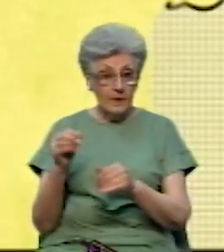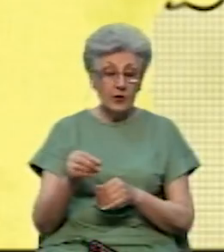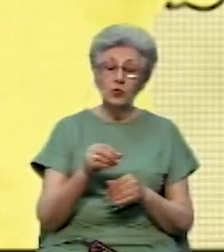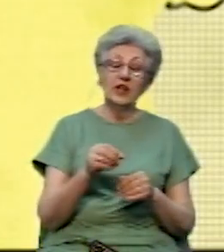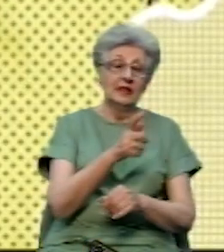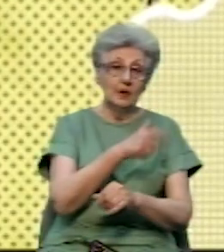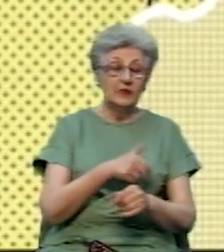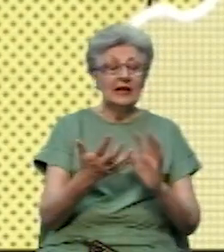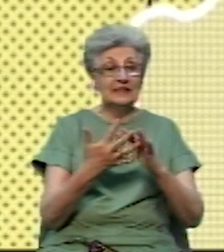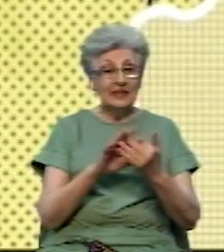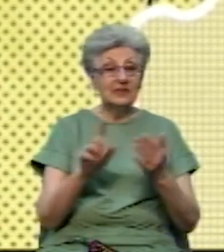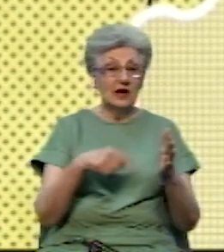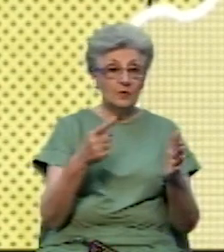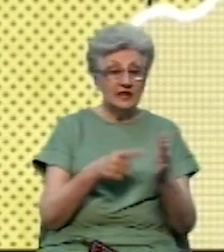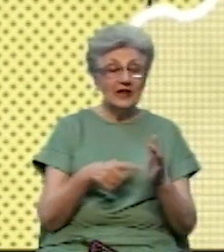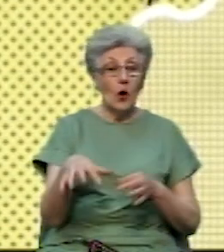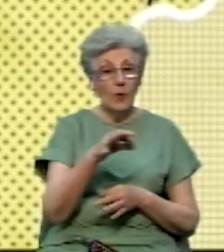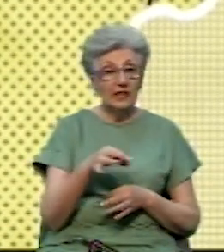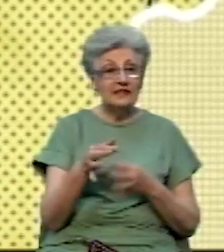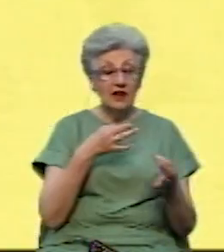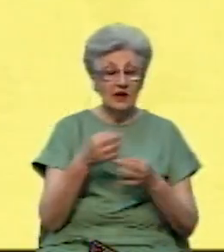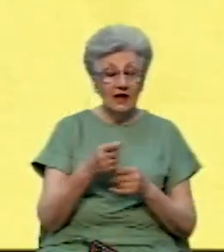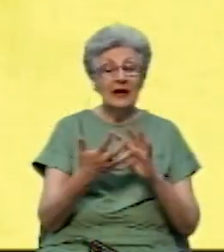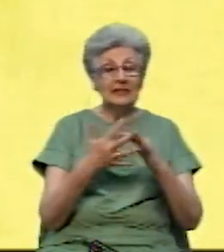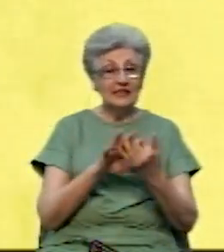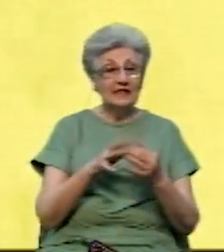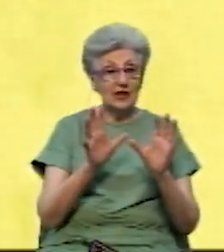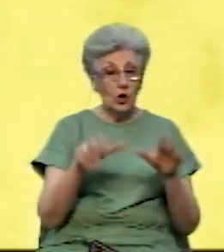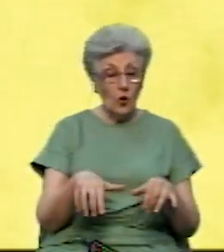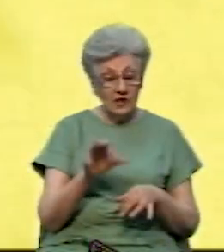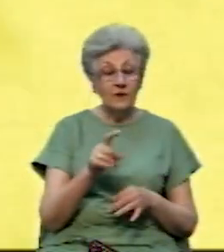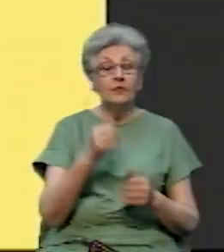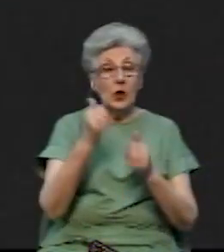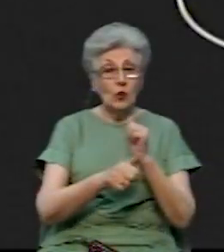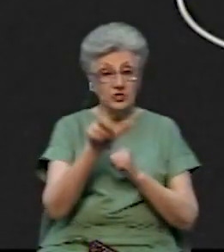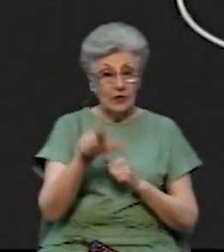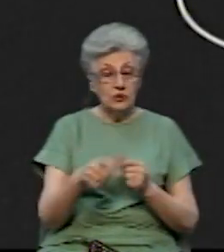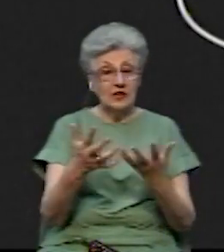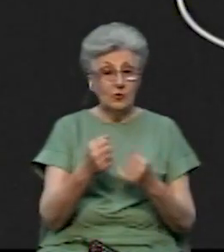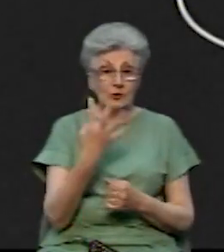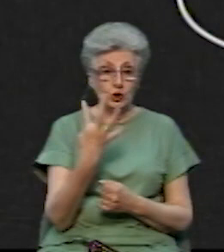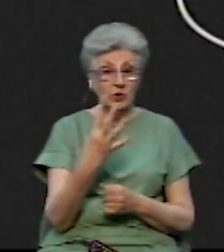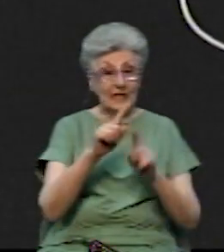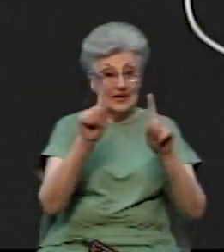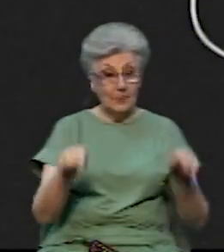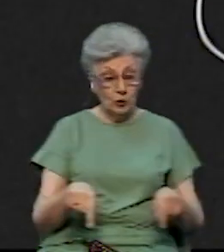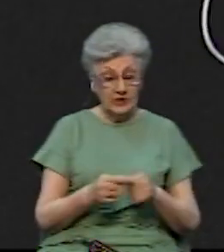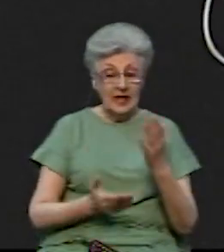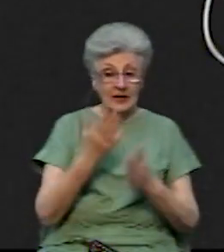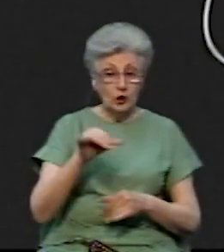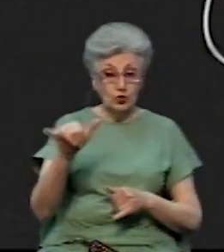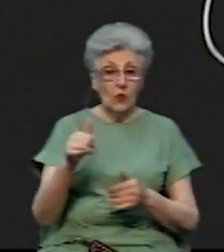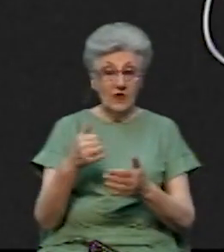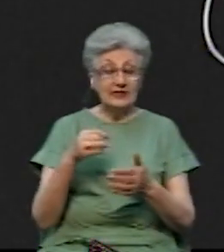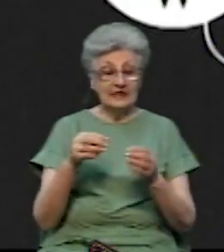сільських, районних та обласних рад, а також сільських голів та мерів. Кожен виборець отримує чотири бюлетені. Якщо у вашій громаді живе до 10 тисяч